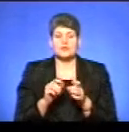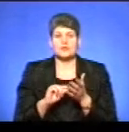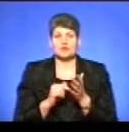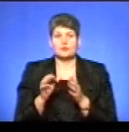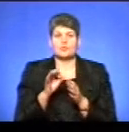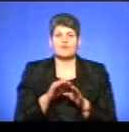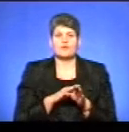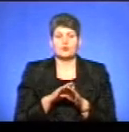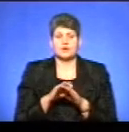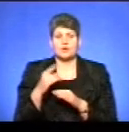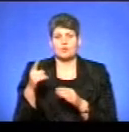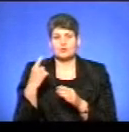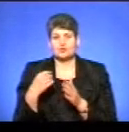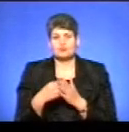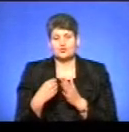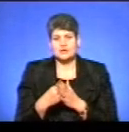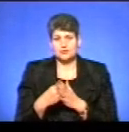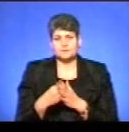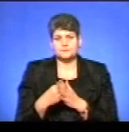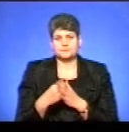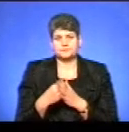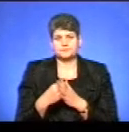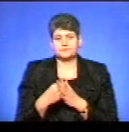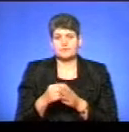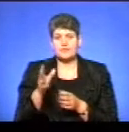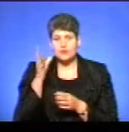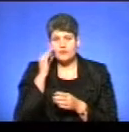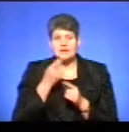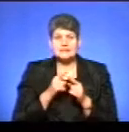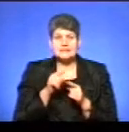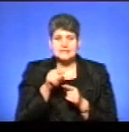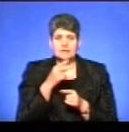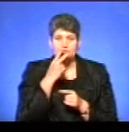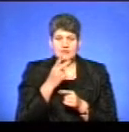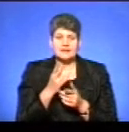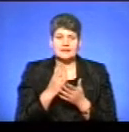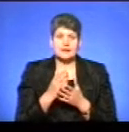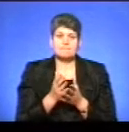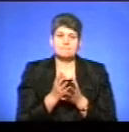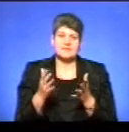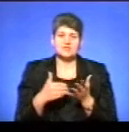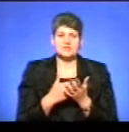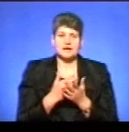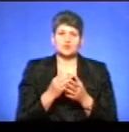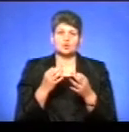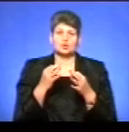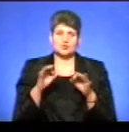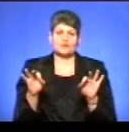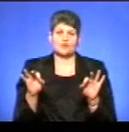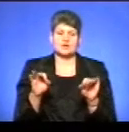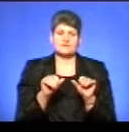виконання обласного бюджету, врахування цих показників більш якісно дозволить